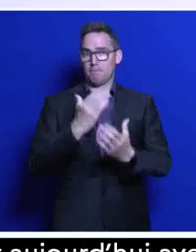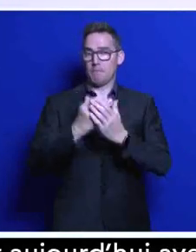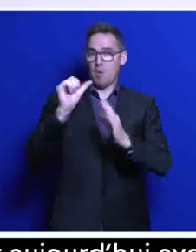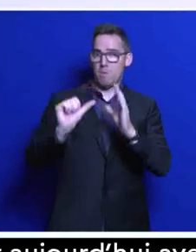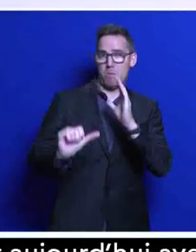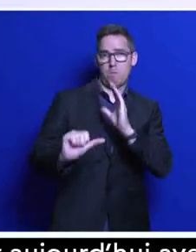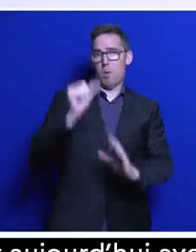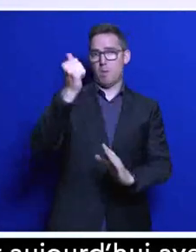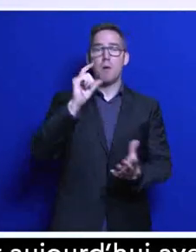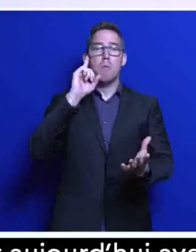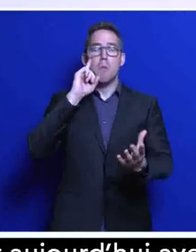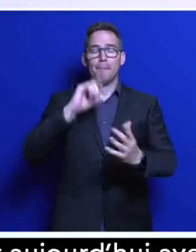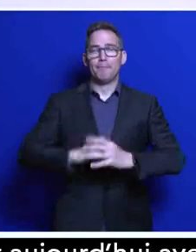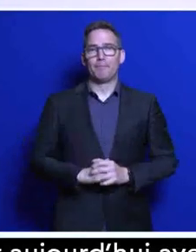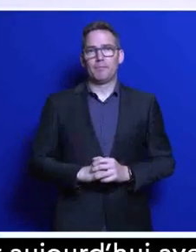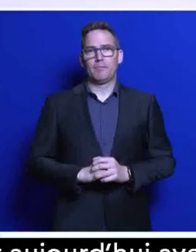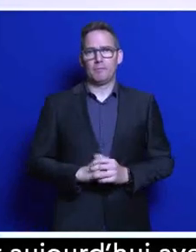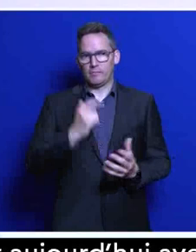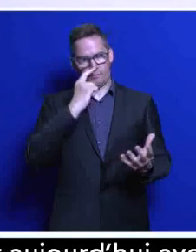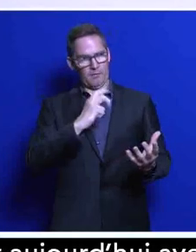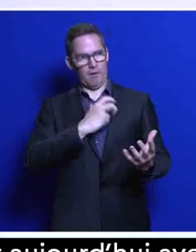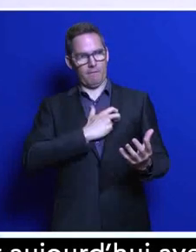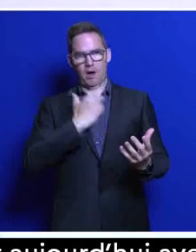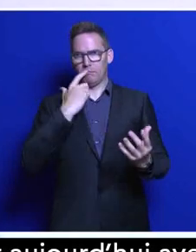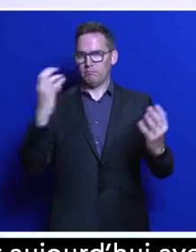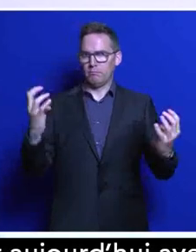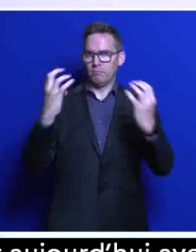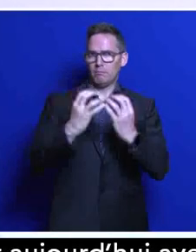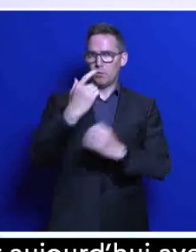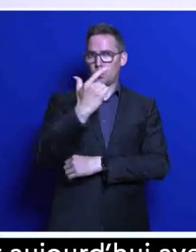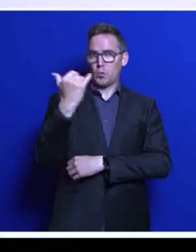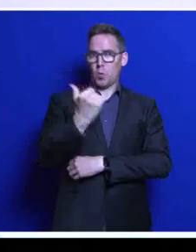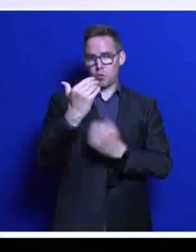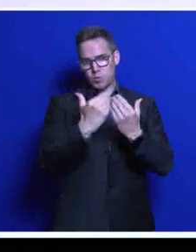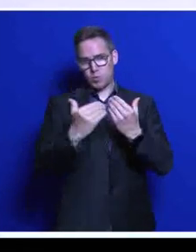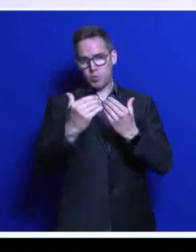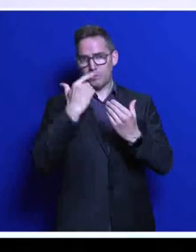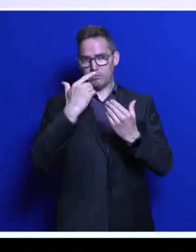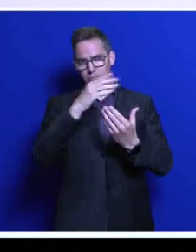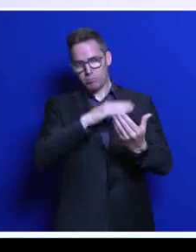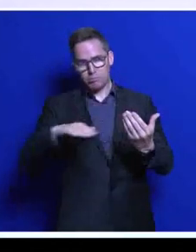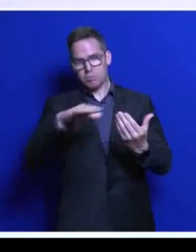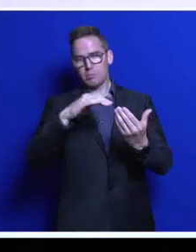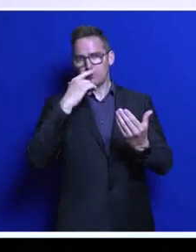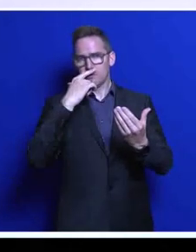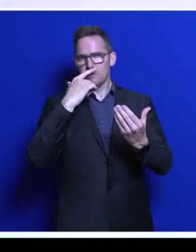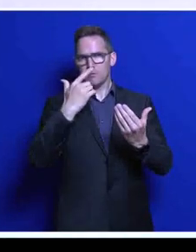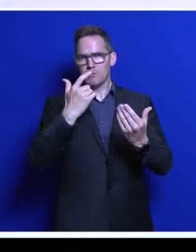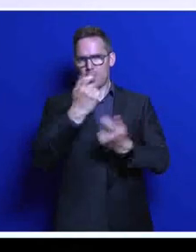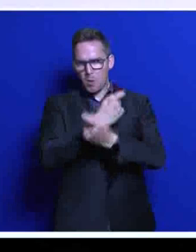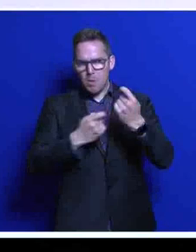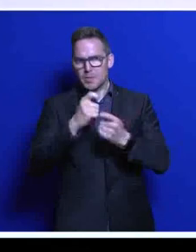première fois que nous réunissons pendant deux jours les principaux acteurs économiques des pays du Golfe